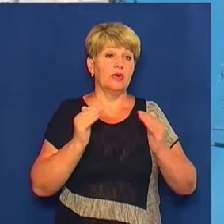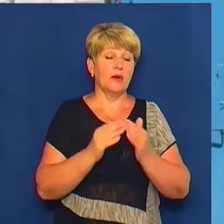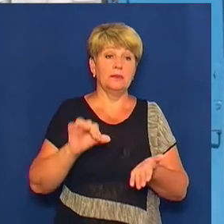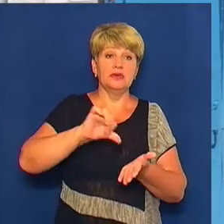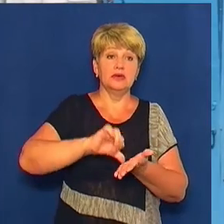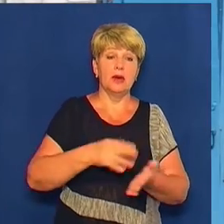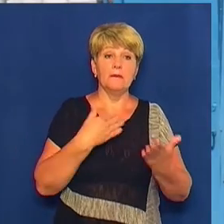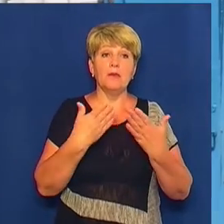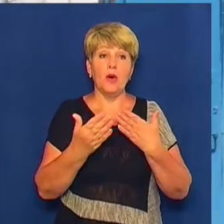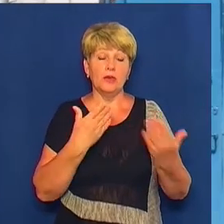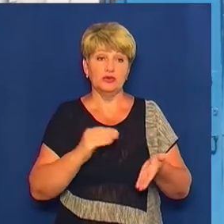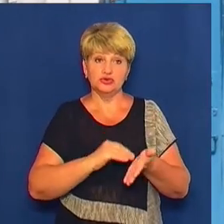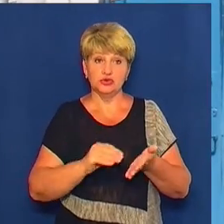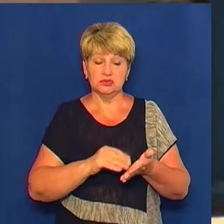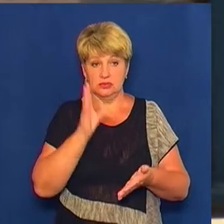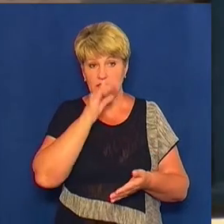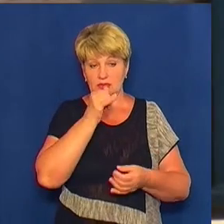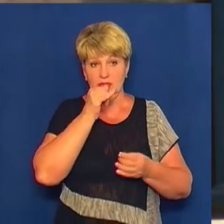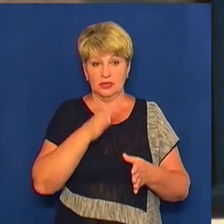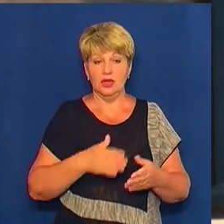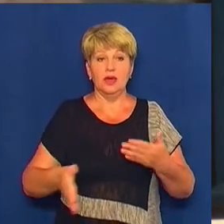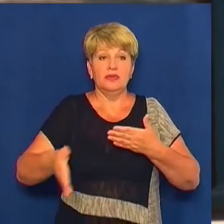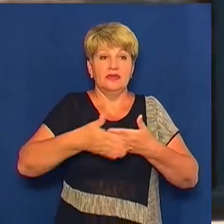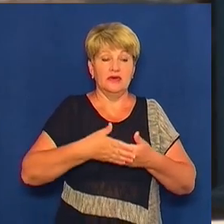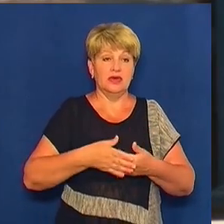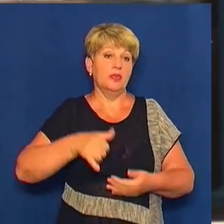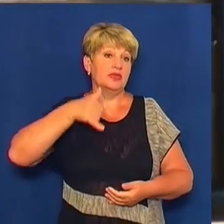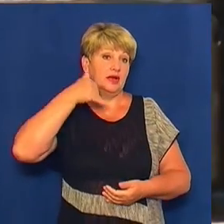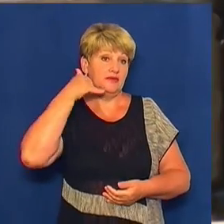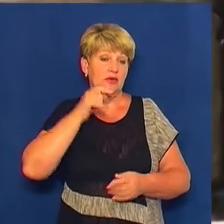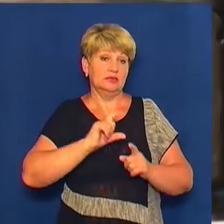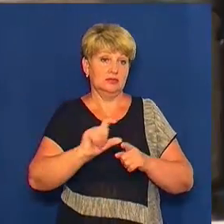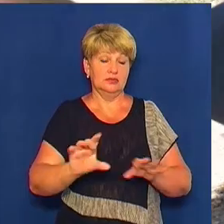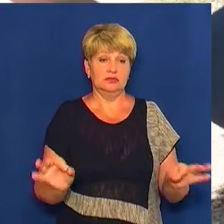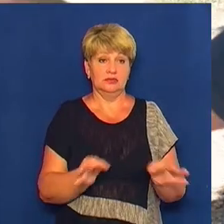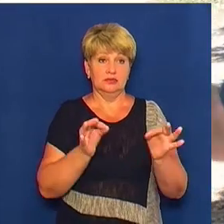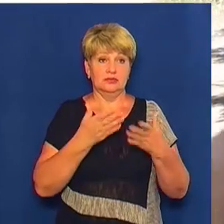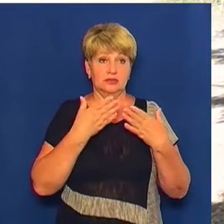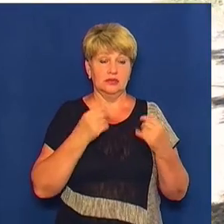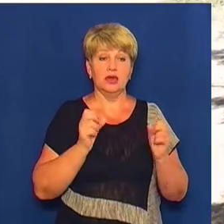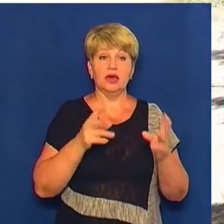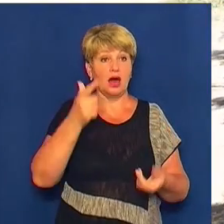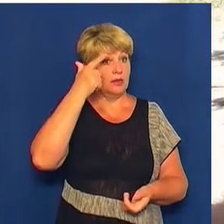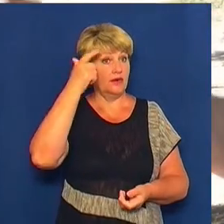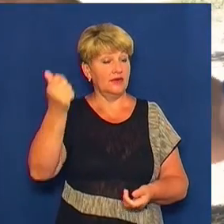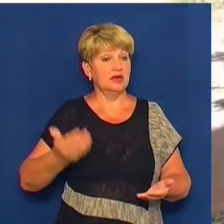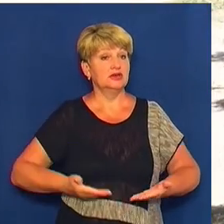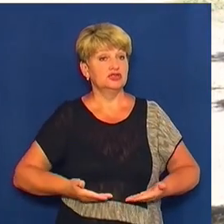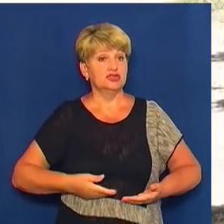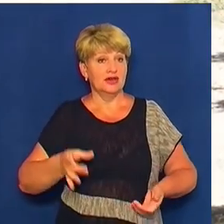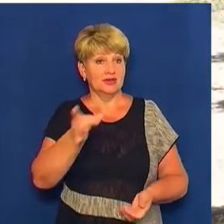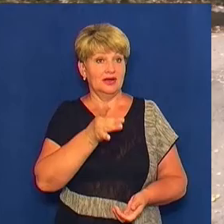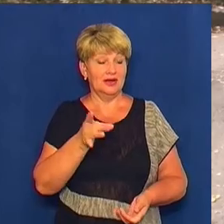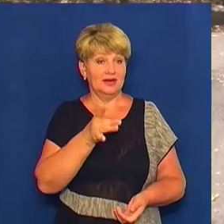поспілкуватися кореспондентам не вдалося. Хвіртка зачинена, на телефоні дзвінки ніхто не відповідає. Як повідомив мешканець цього району